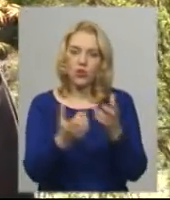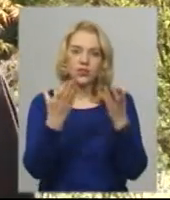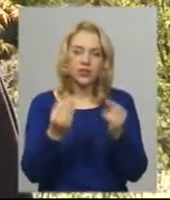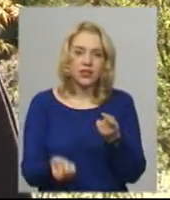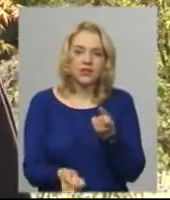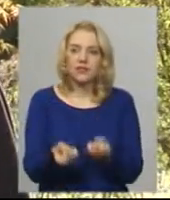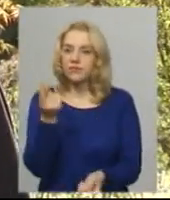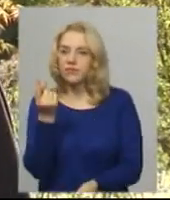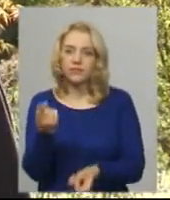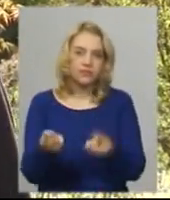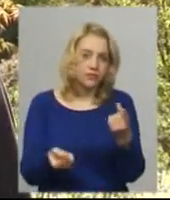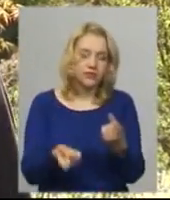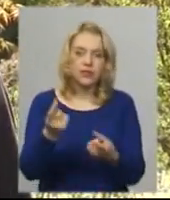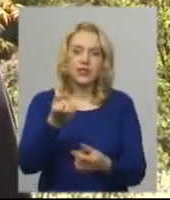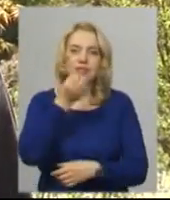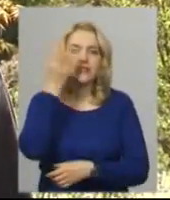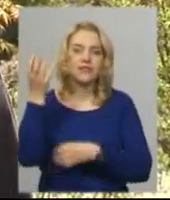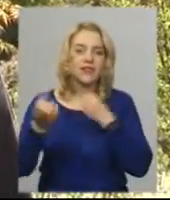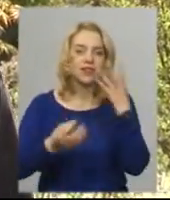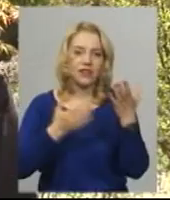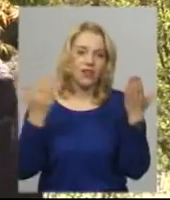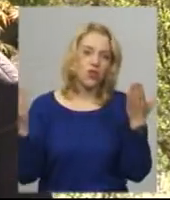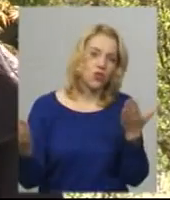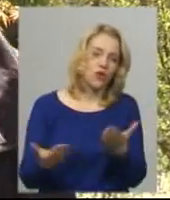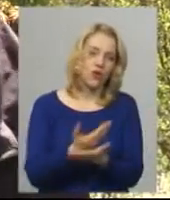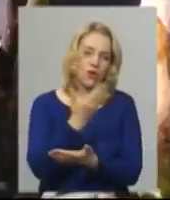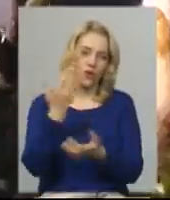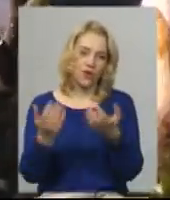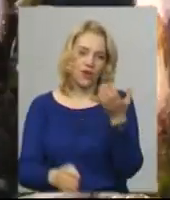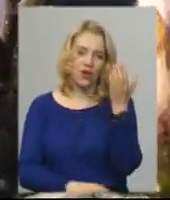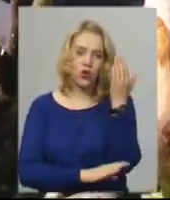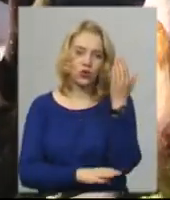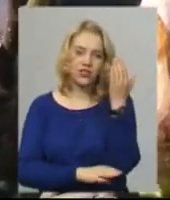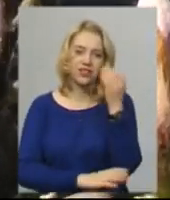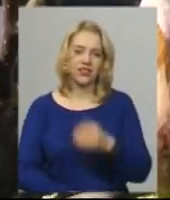цвітіння нової рослини. Чому ми завжди тішимося?